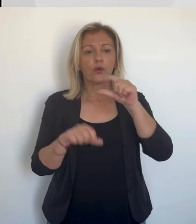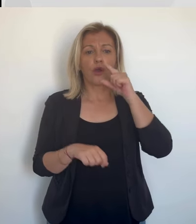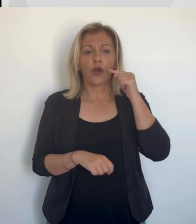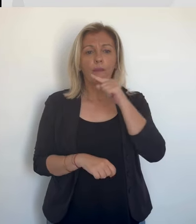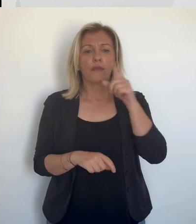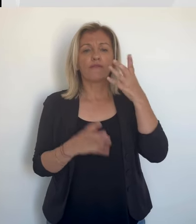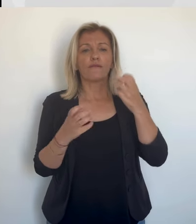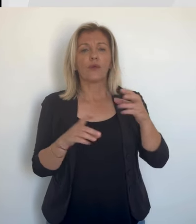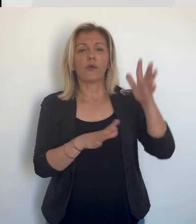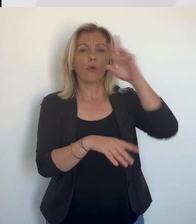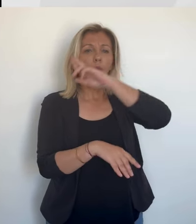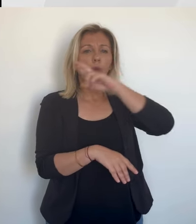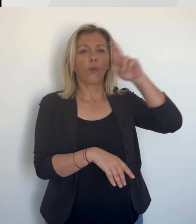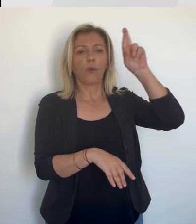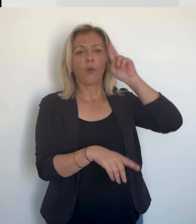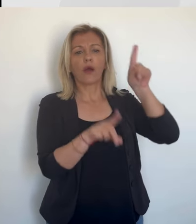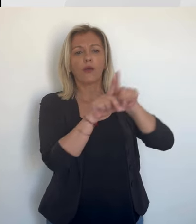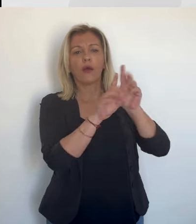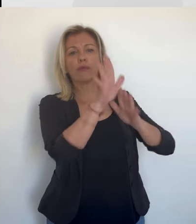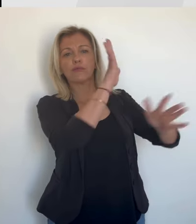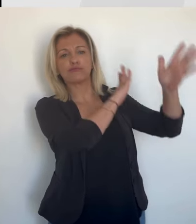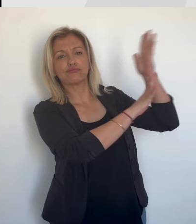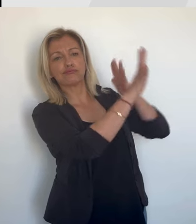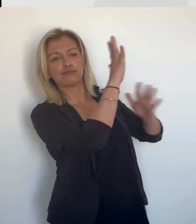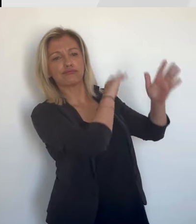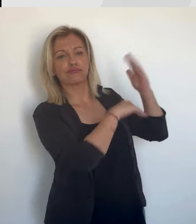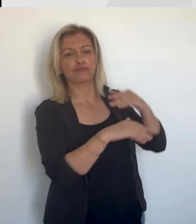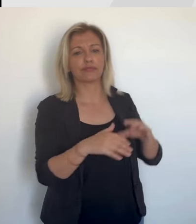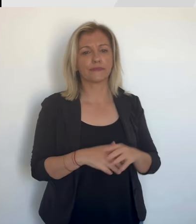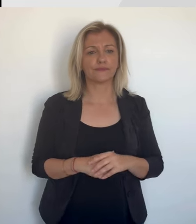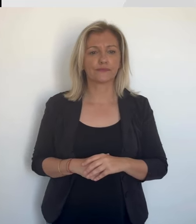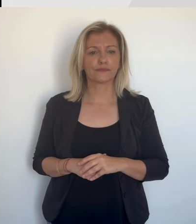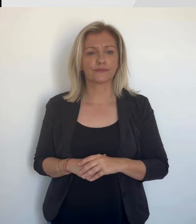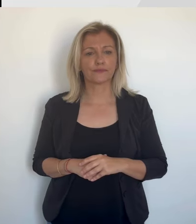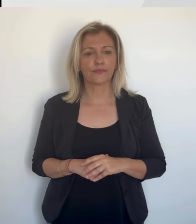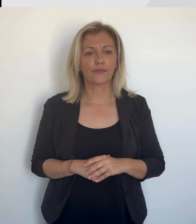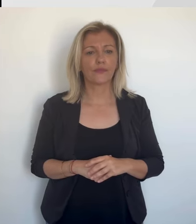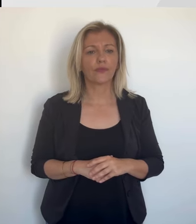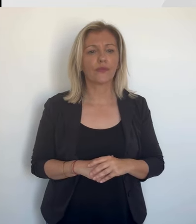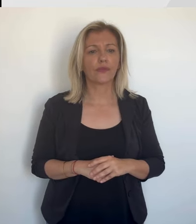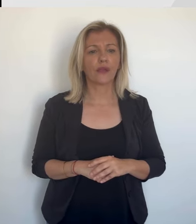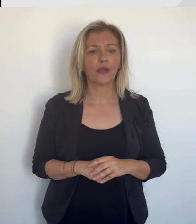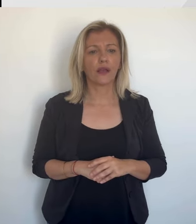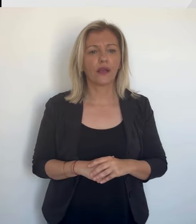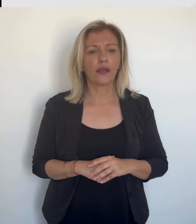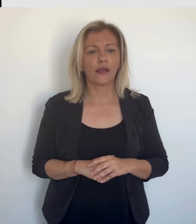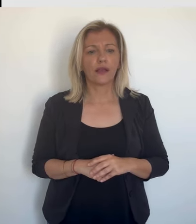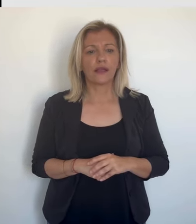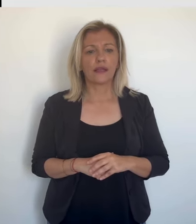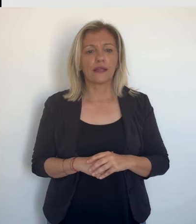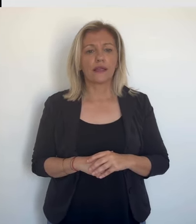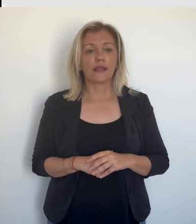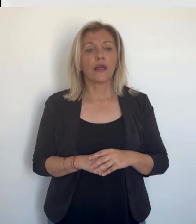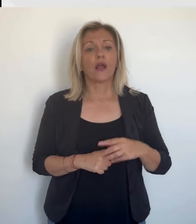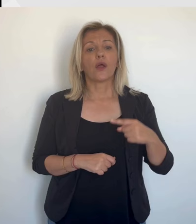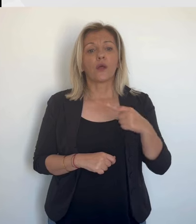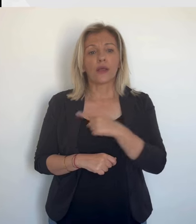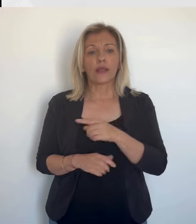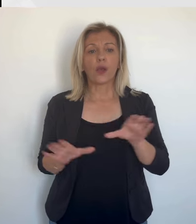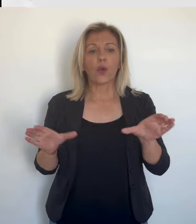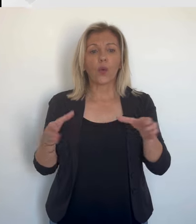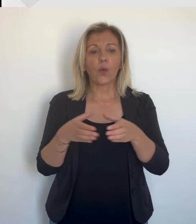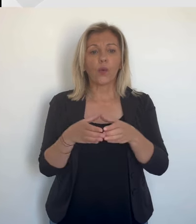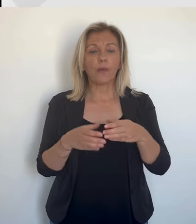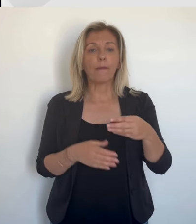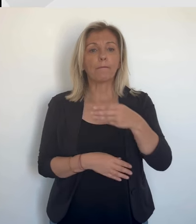par Alexis Fernandez, ancien candidat RN, qui se définit comme souverainiste. Dans cette circonscription, la droite, dite traditionnelle, ne sera pas